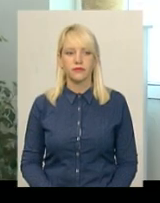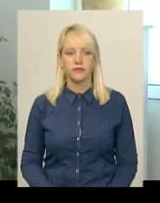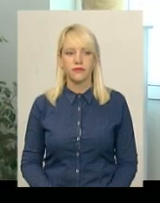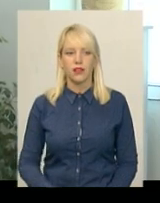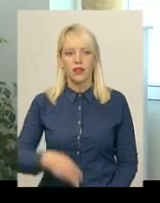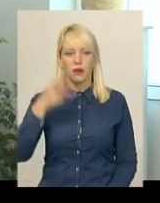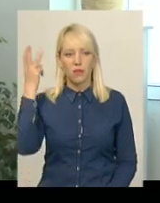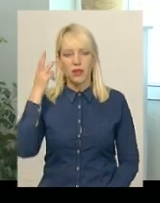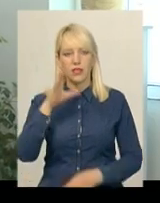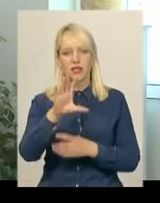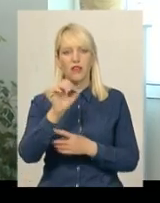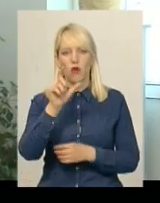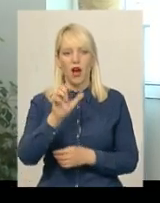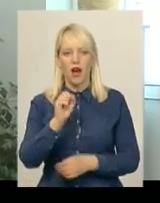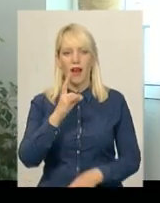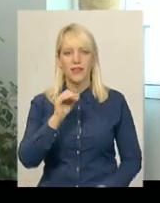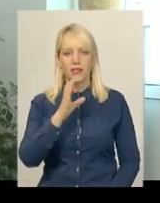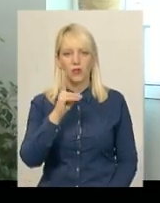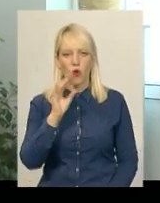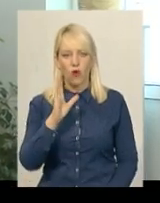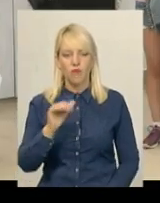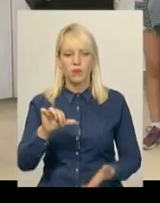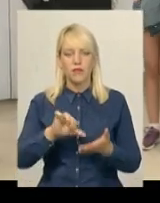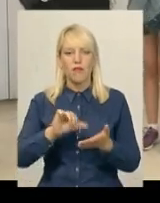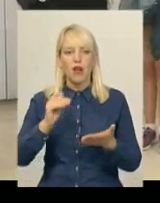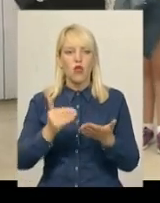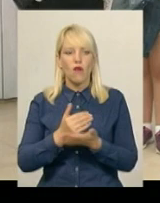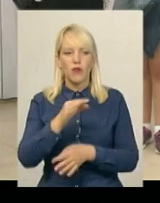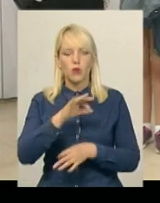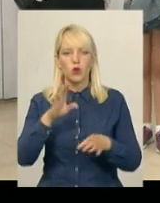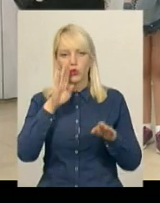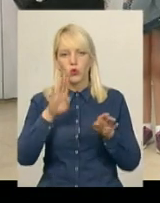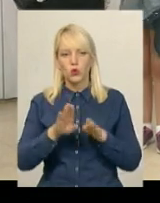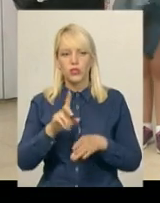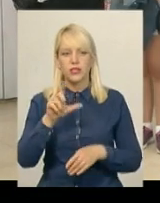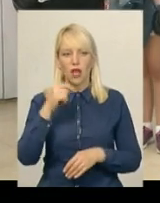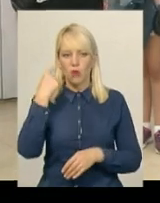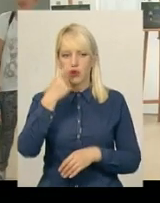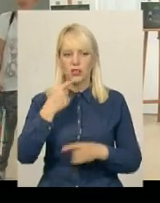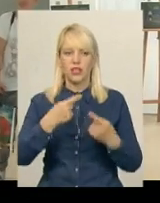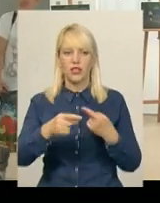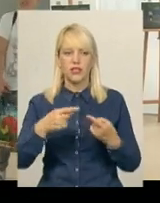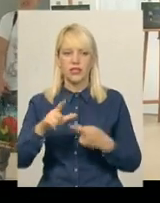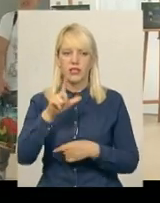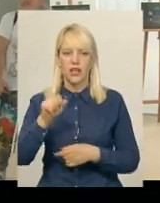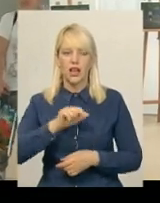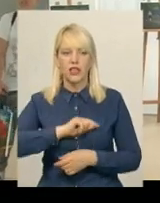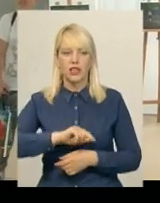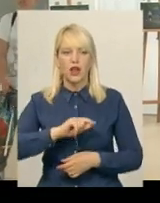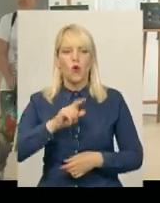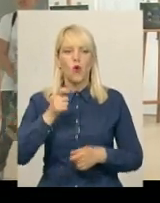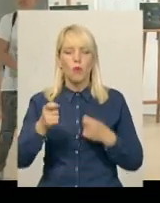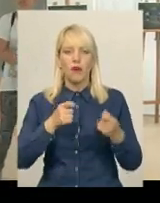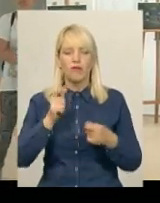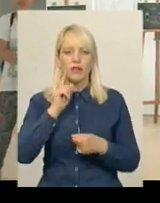Хмельницький фотограф Сергій Аніськов представив новий проєкт «Схожі за обличчям і різні за характером». «Управління молоді та спорту,